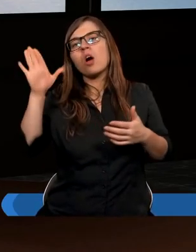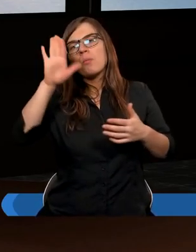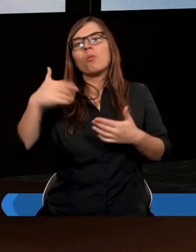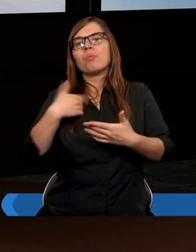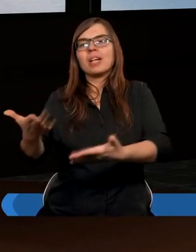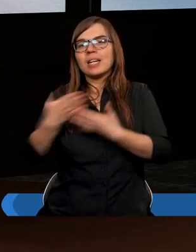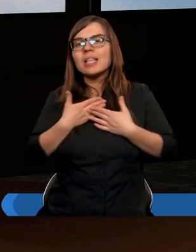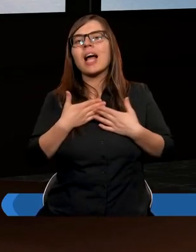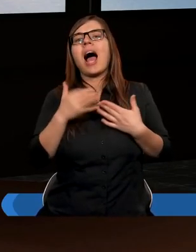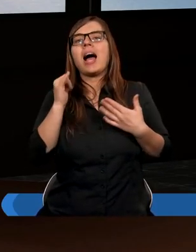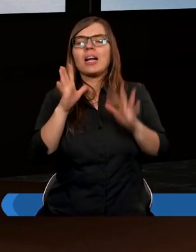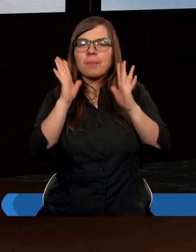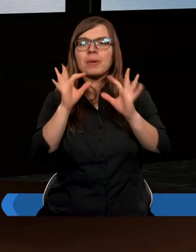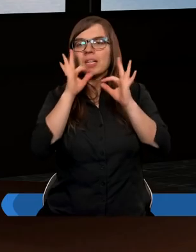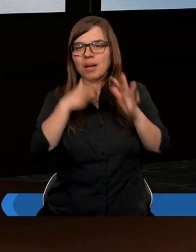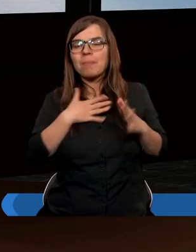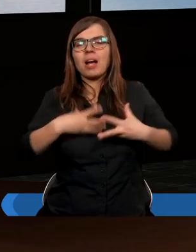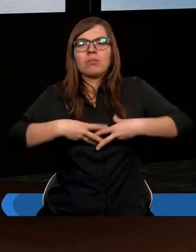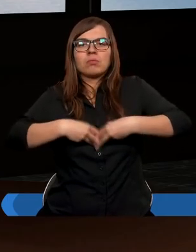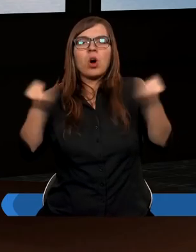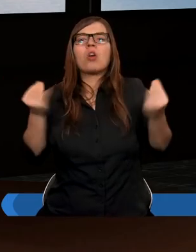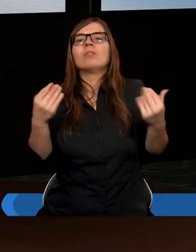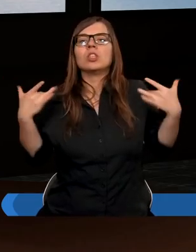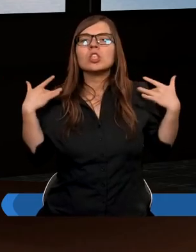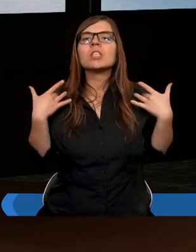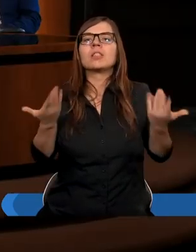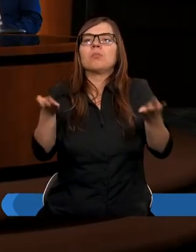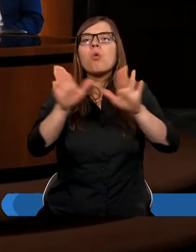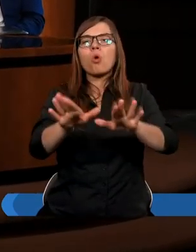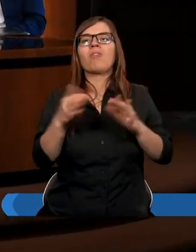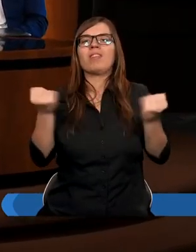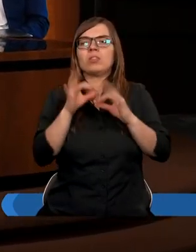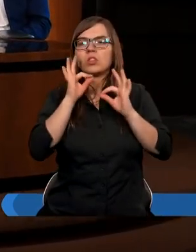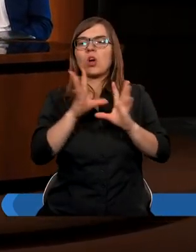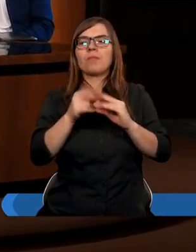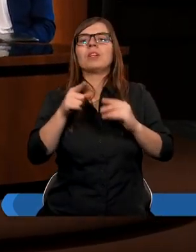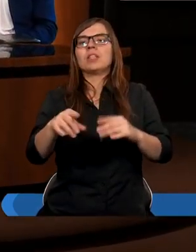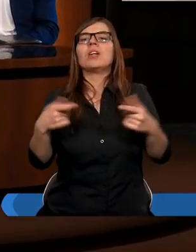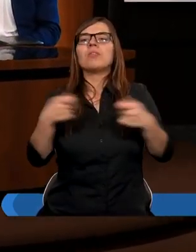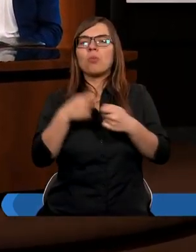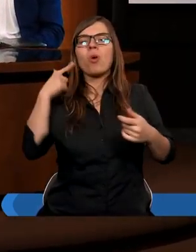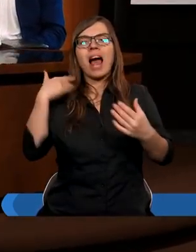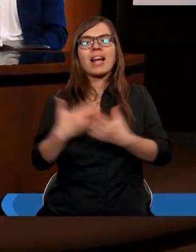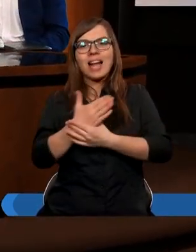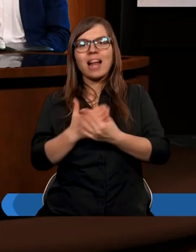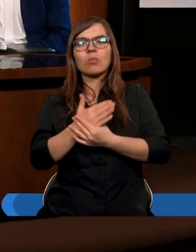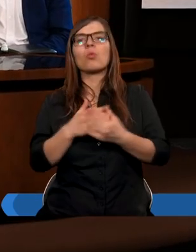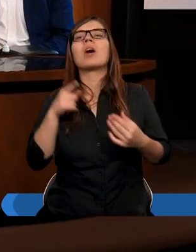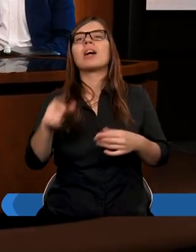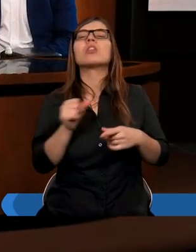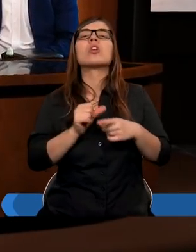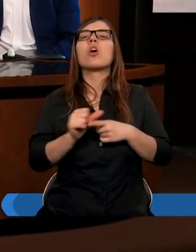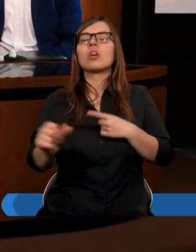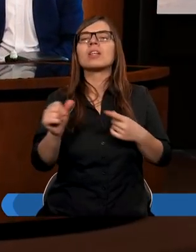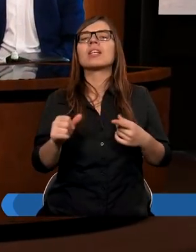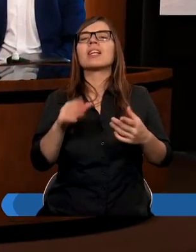nie umrę zgodą, że będę miała za co żyć, że tak będę umiała rozporządzić. To nie jest zasługa, to jest